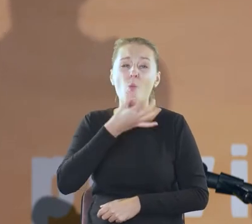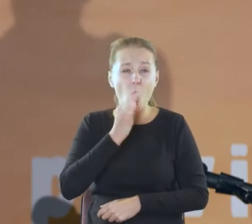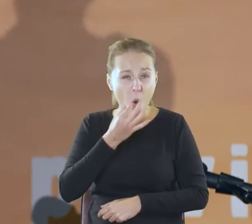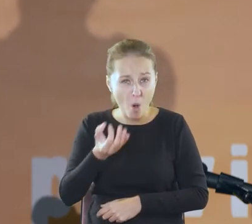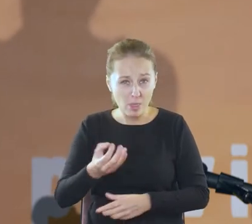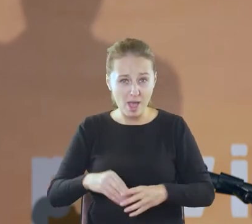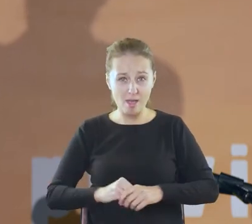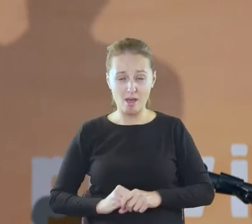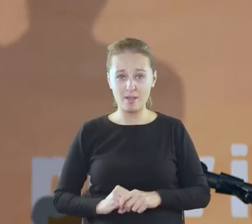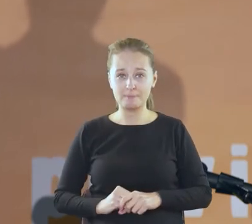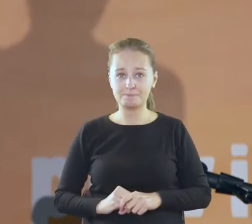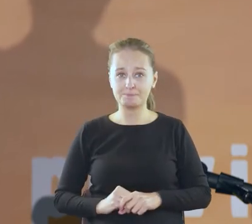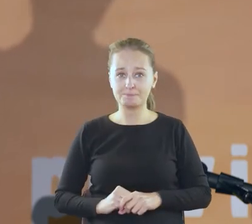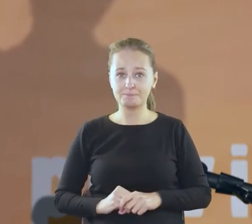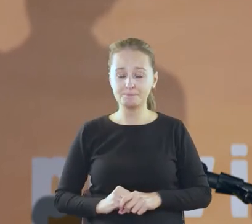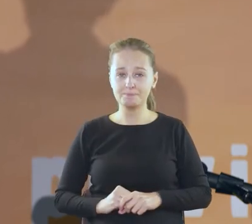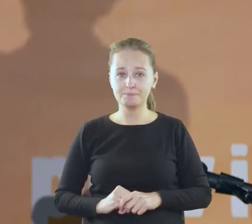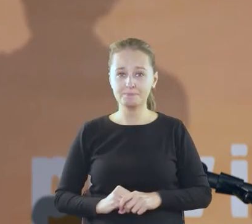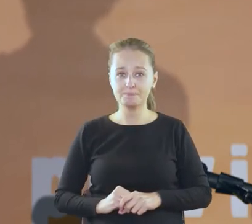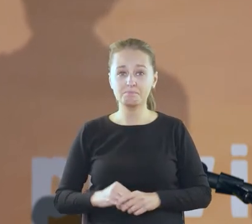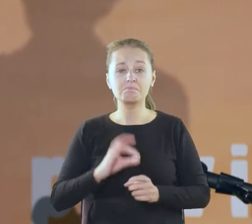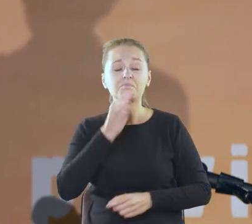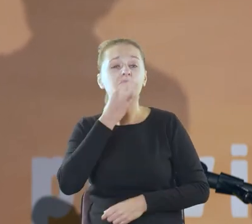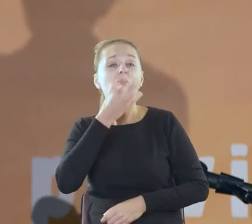A droga cnoty śliska.